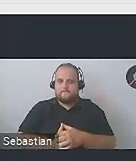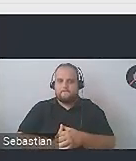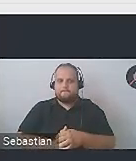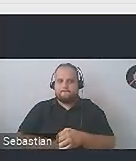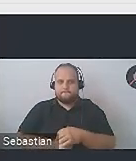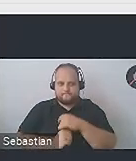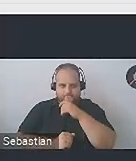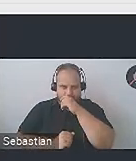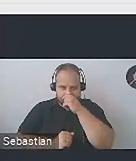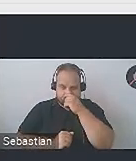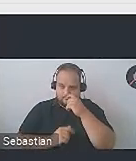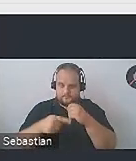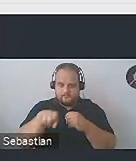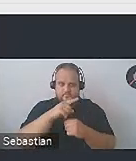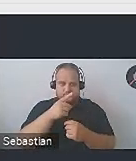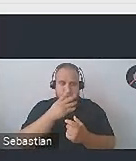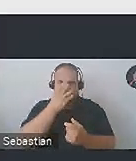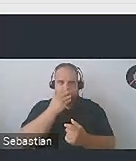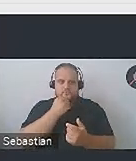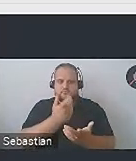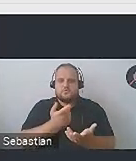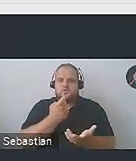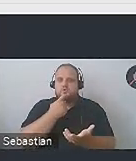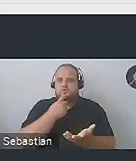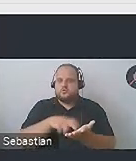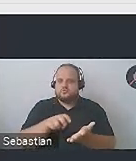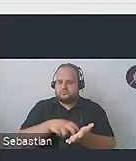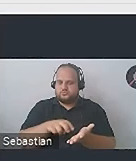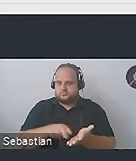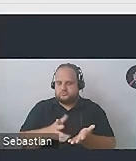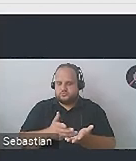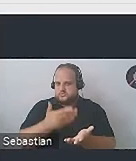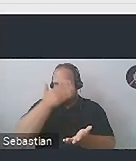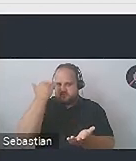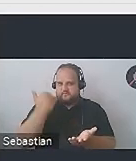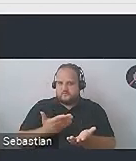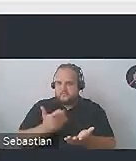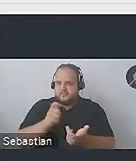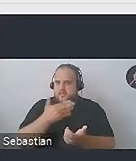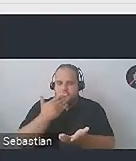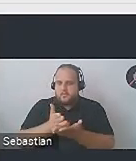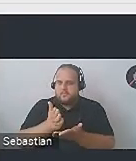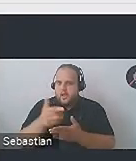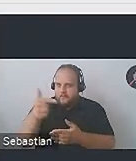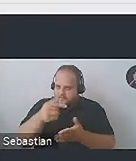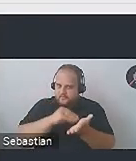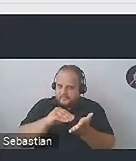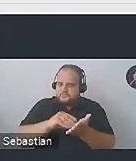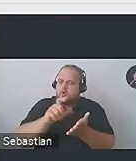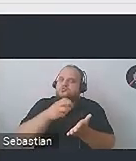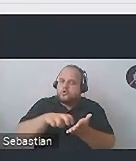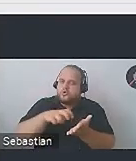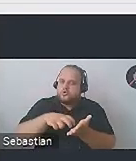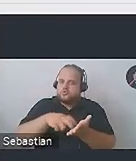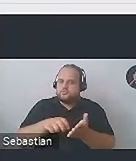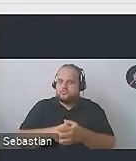Żadne z tych okienek tak naprawdę nie mówi mi, na czym polegał błąd i nie jest w ogóle pomocny. A powinno być, prawda? Jeżeli ja